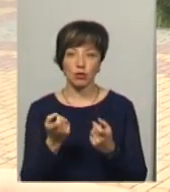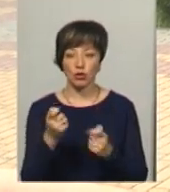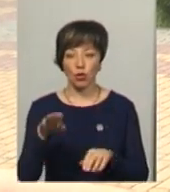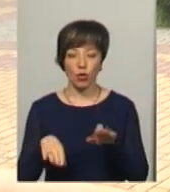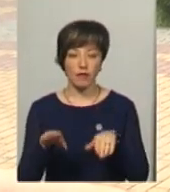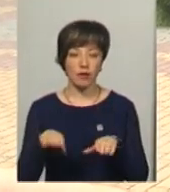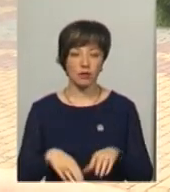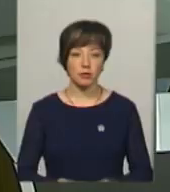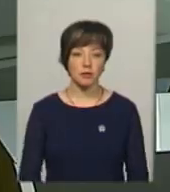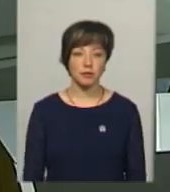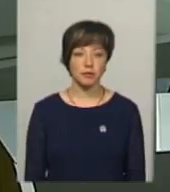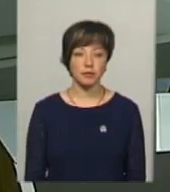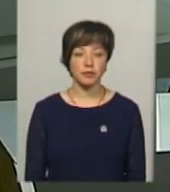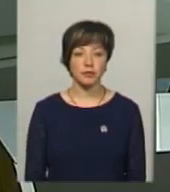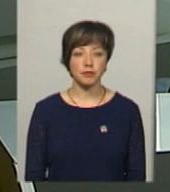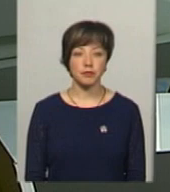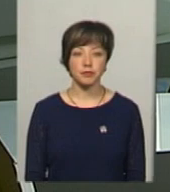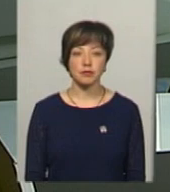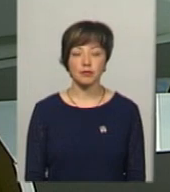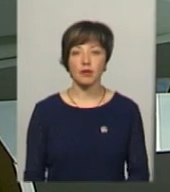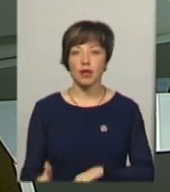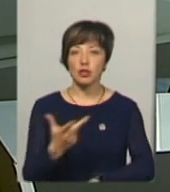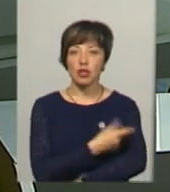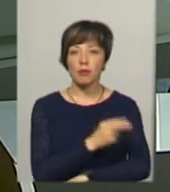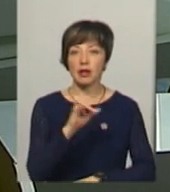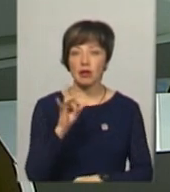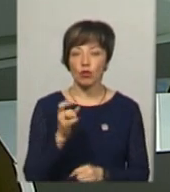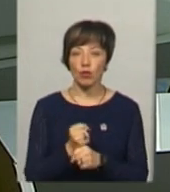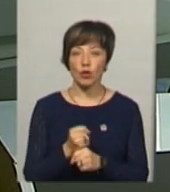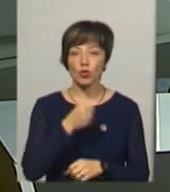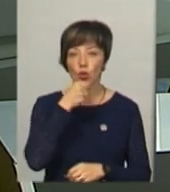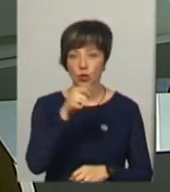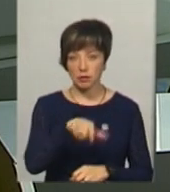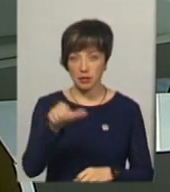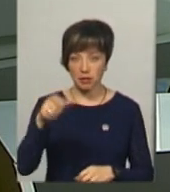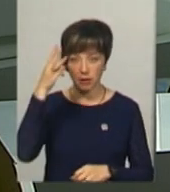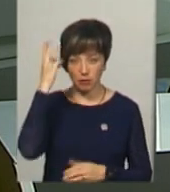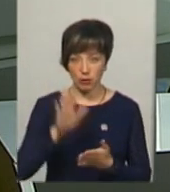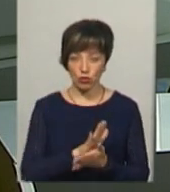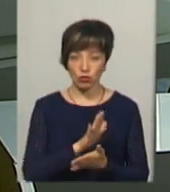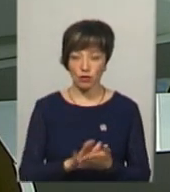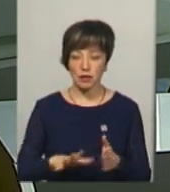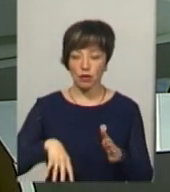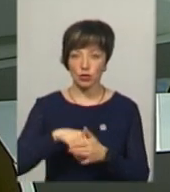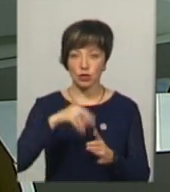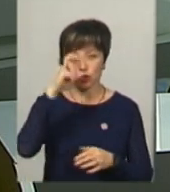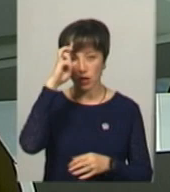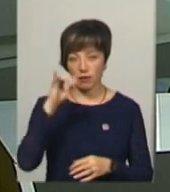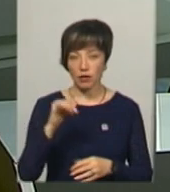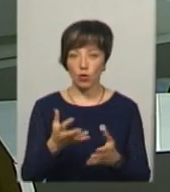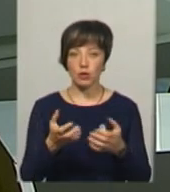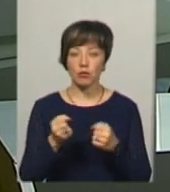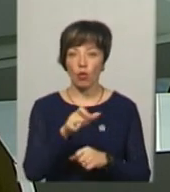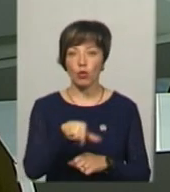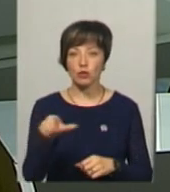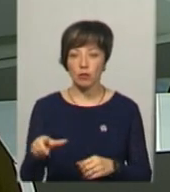коливатиметься. Щеплення від кору роблять дорослим пацієнтам у Хмельницькому безкоштовно. За рахунок держави його отримують